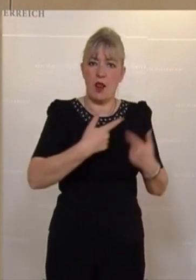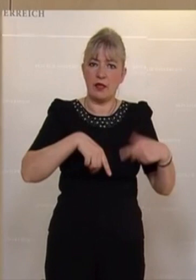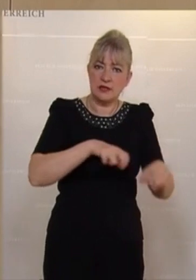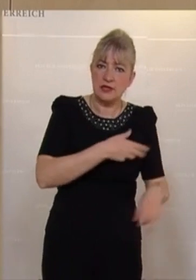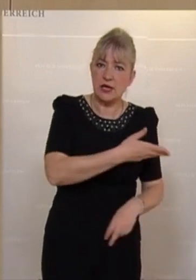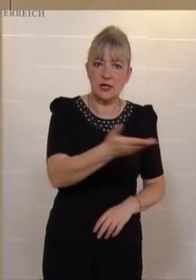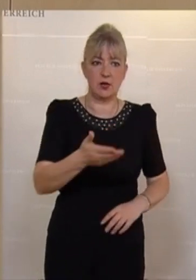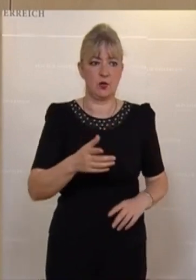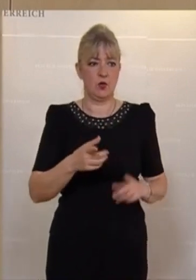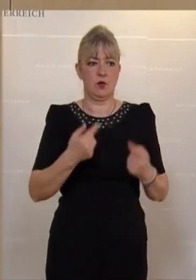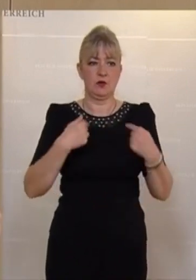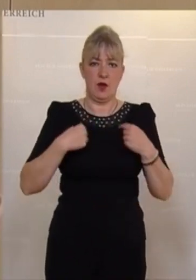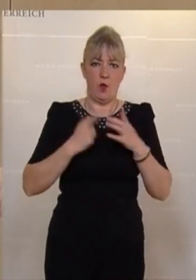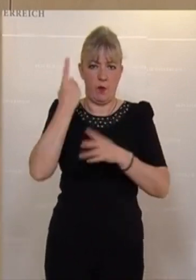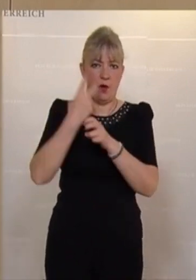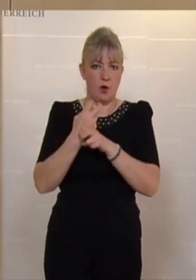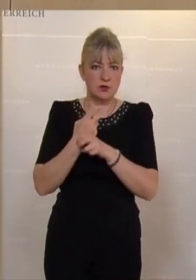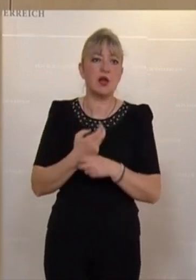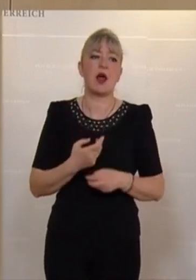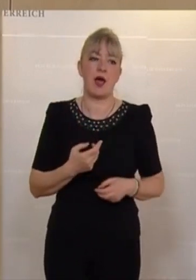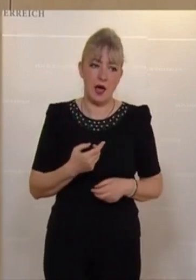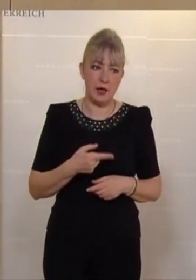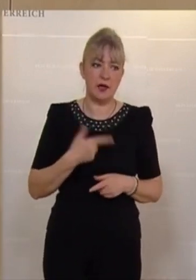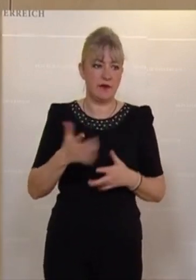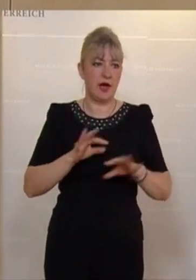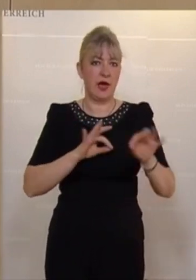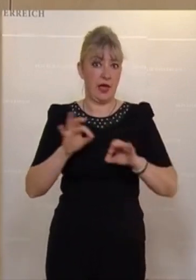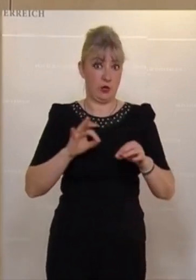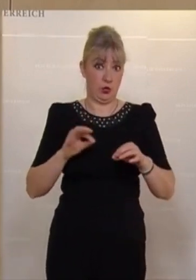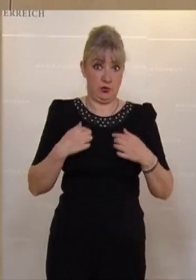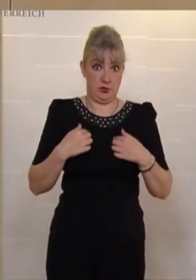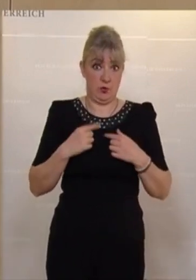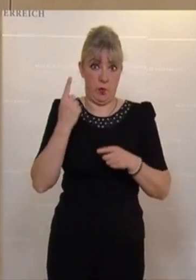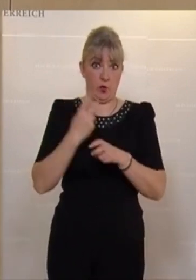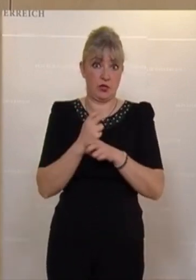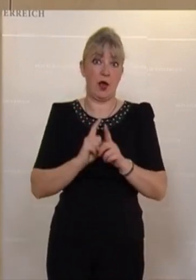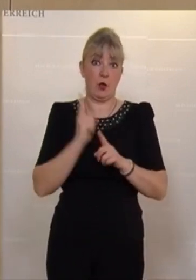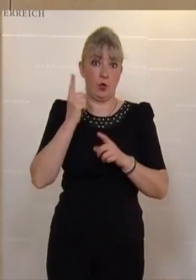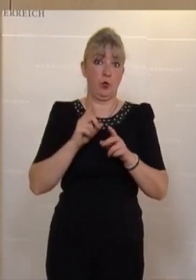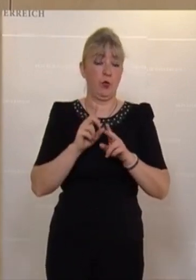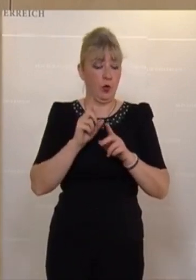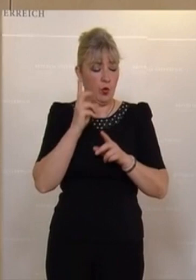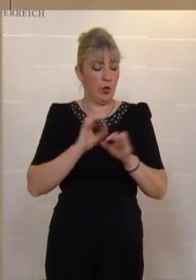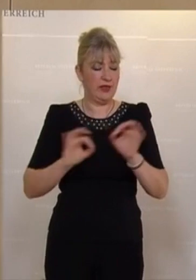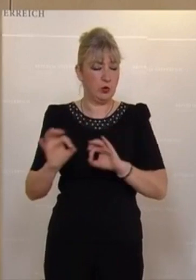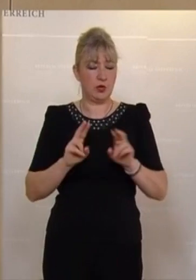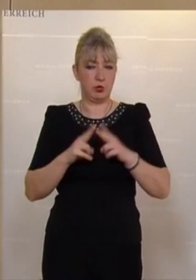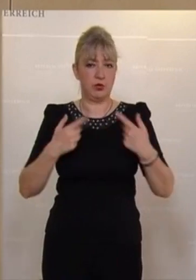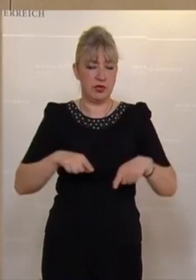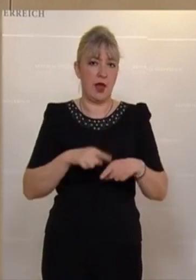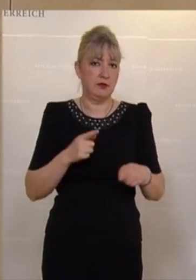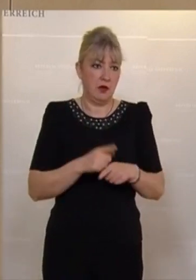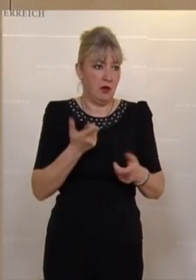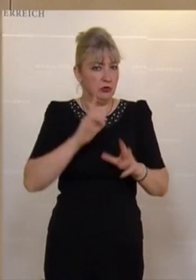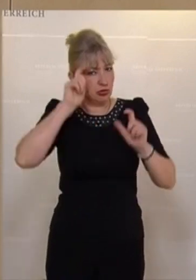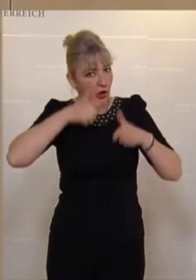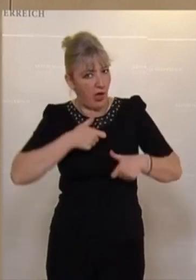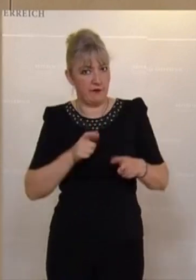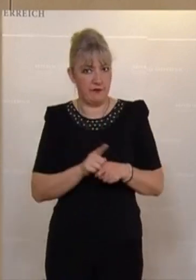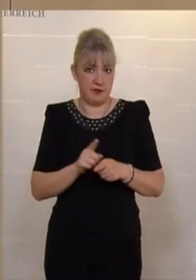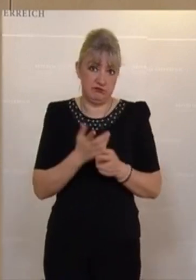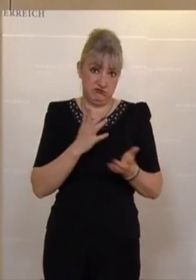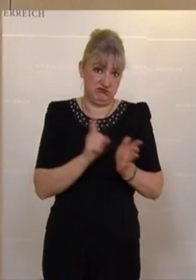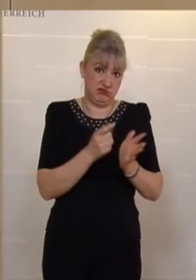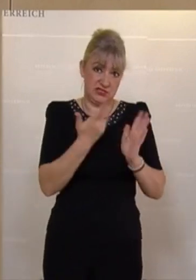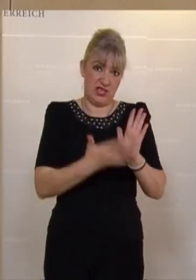die Landesregierung bei mir in Oberösterreich, immerhin dem Industriebundesland, die schlummern noch gemächlich dahin und das zeigen auch die